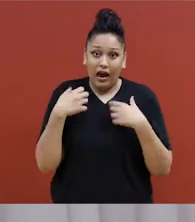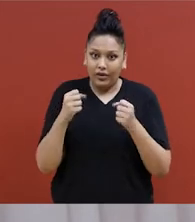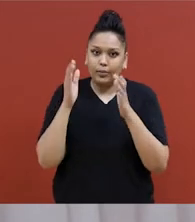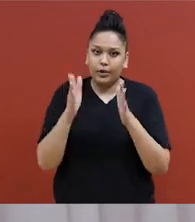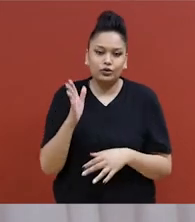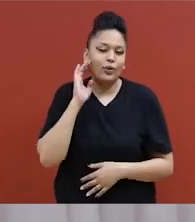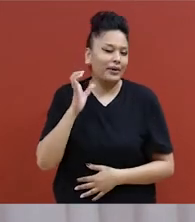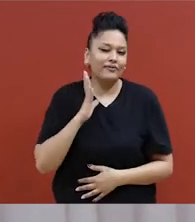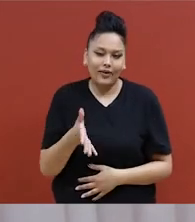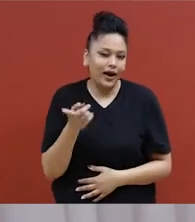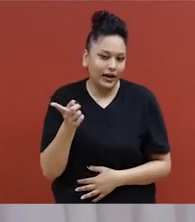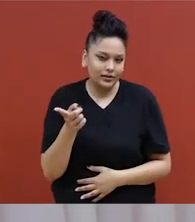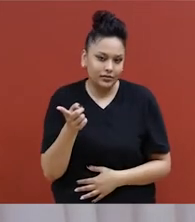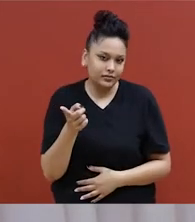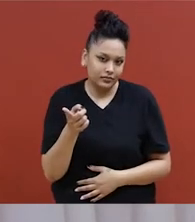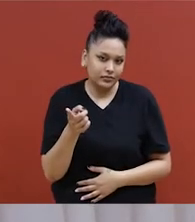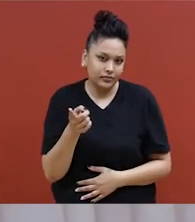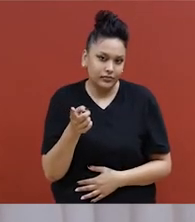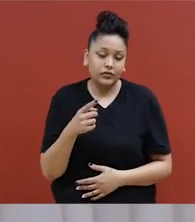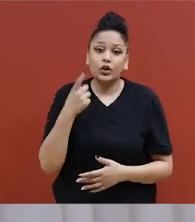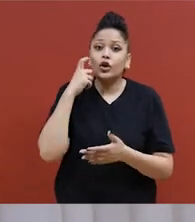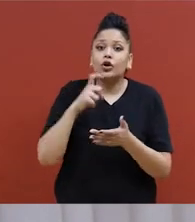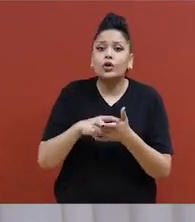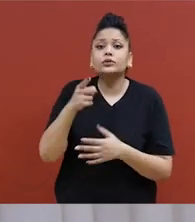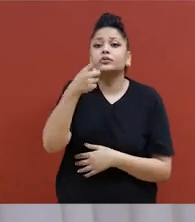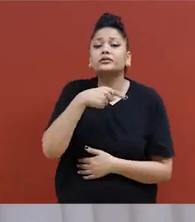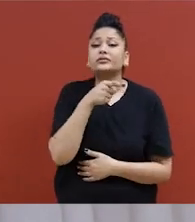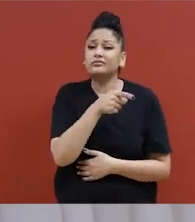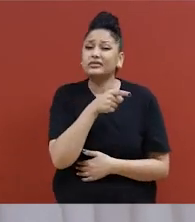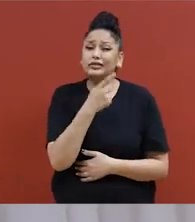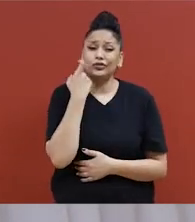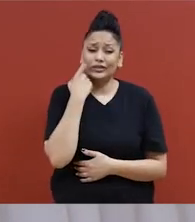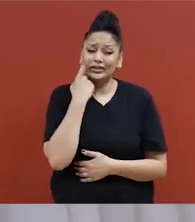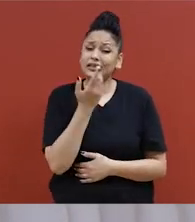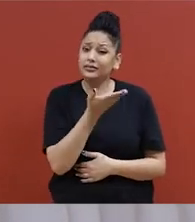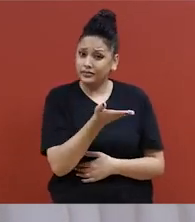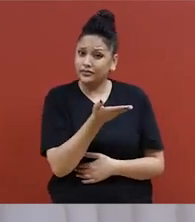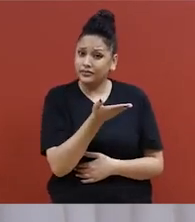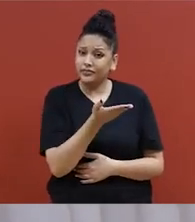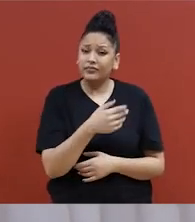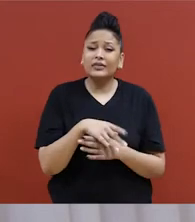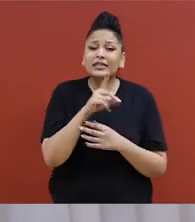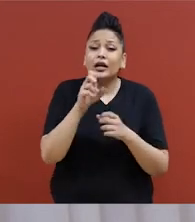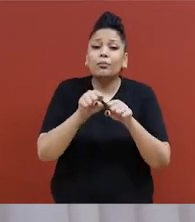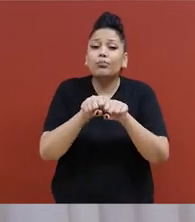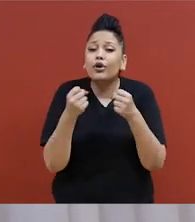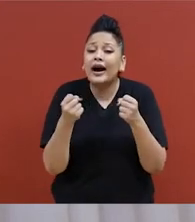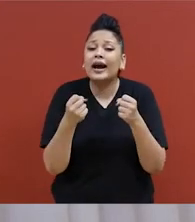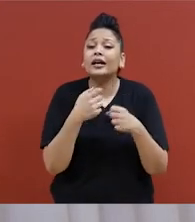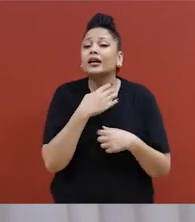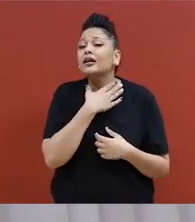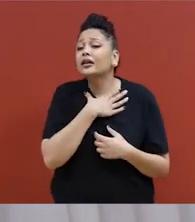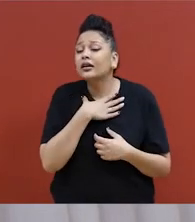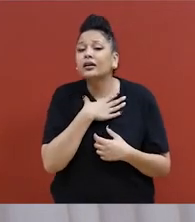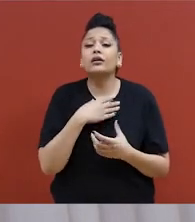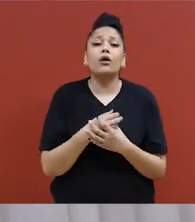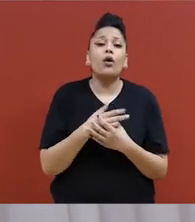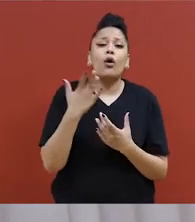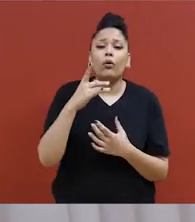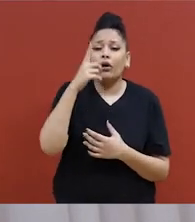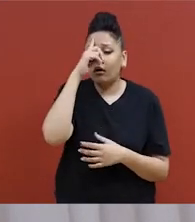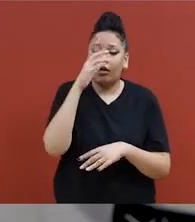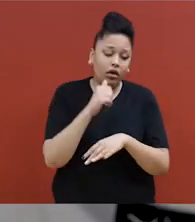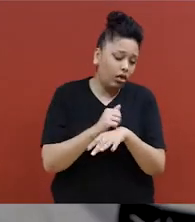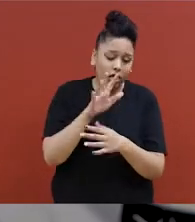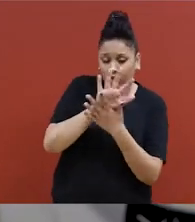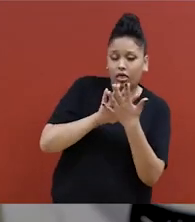Si la personne est en bonne santé, elle s'en remettra rapidement. Notez bien la différence entre casser le genou de quelqu'un ou lui faire perdre